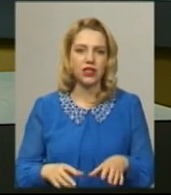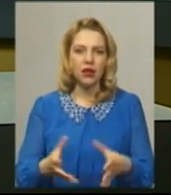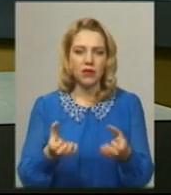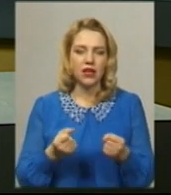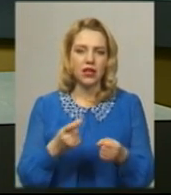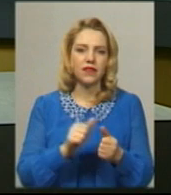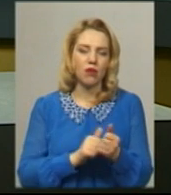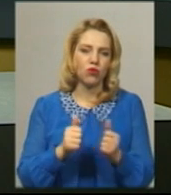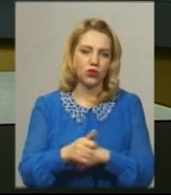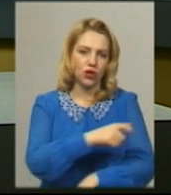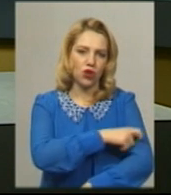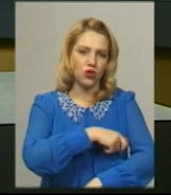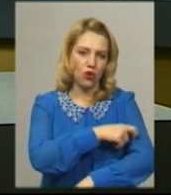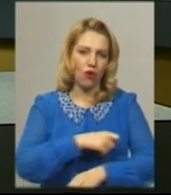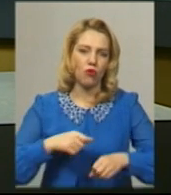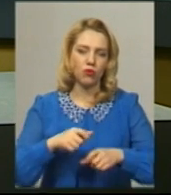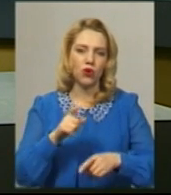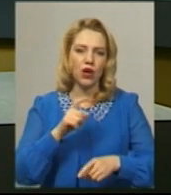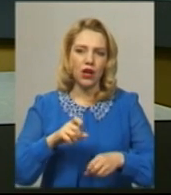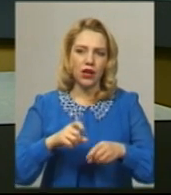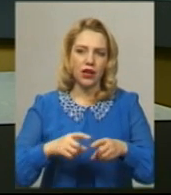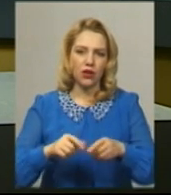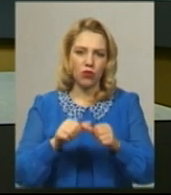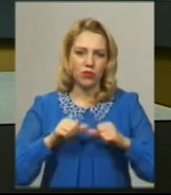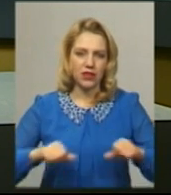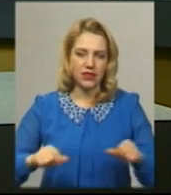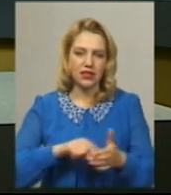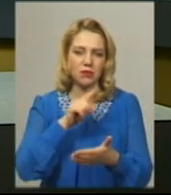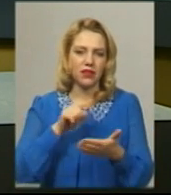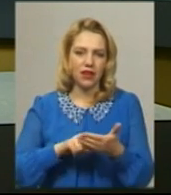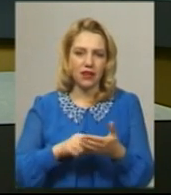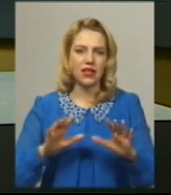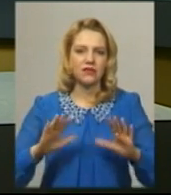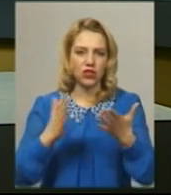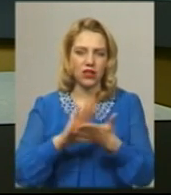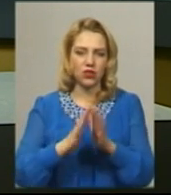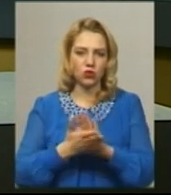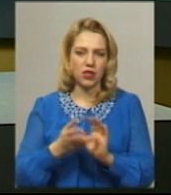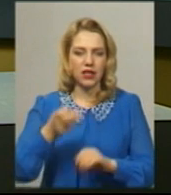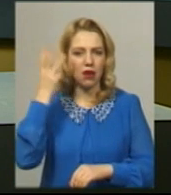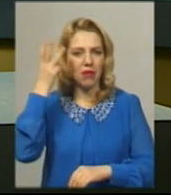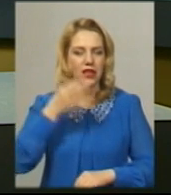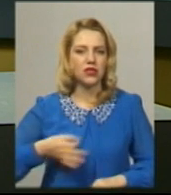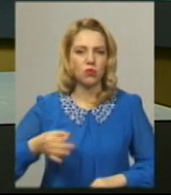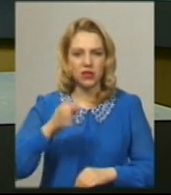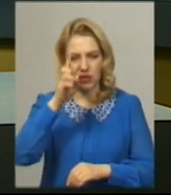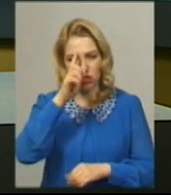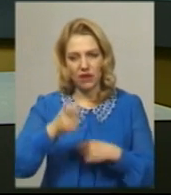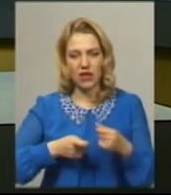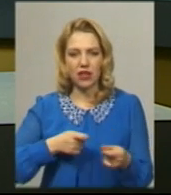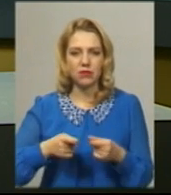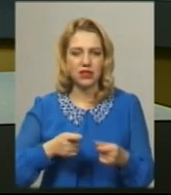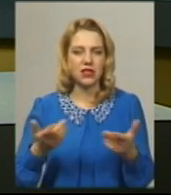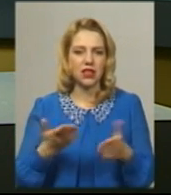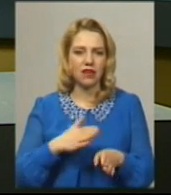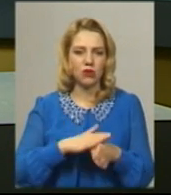засіданні обласної комісії з питань техногено-екологічної безпеки та надзвичайних ситуацій у Хмельницькій обласній державній адміністрації,